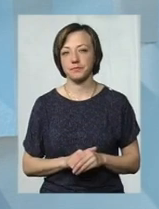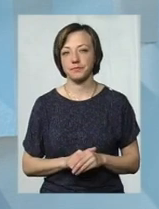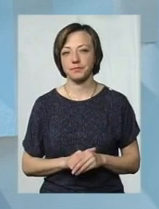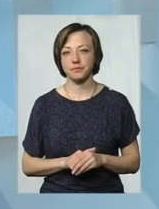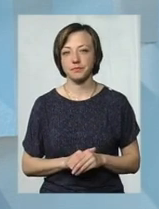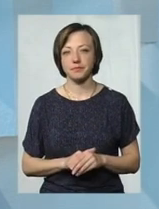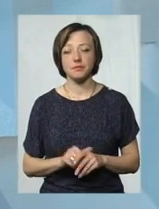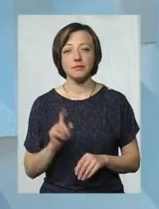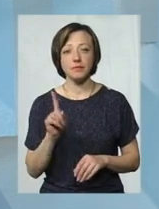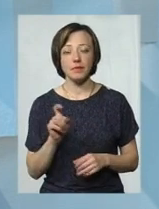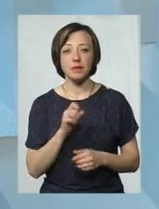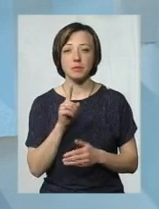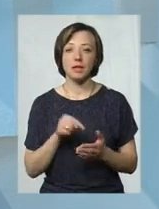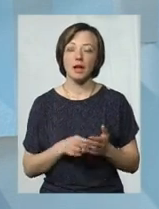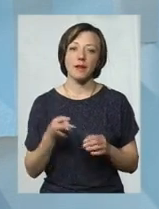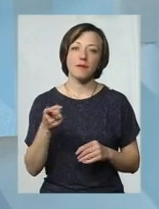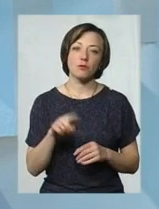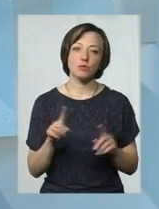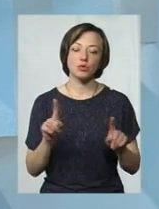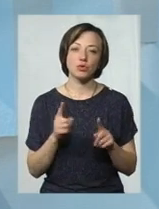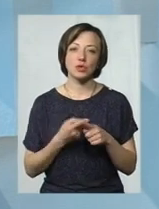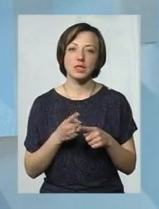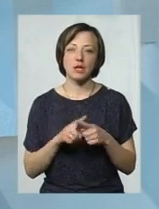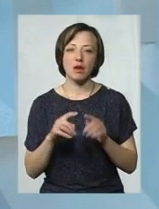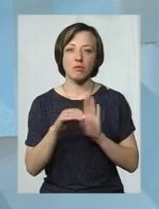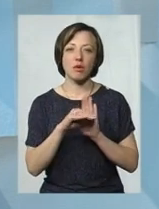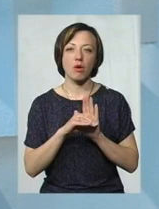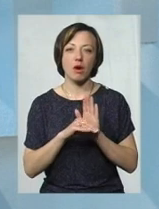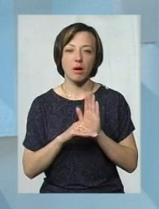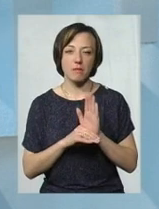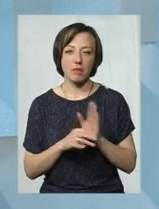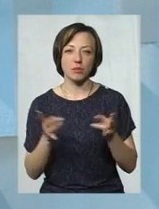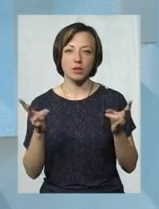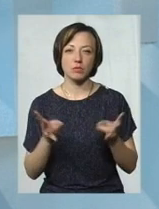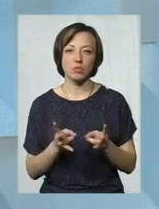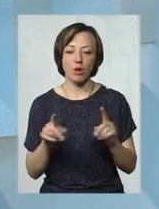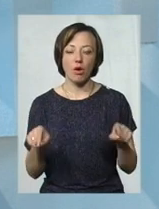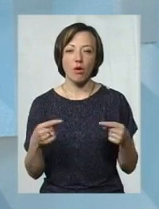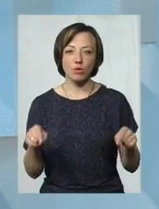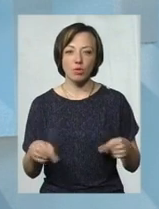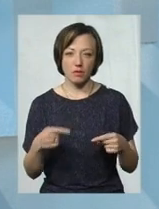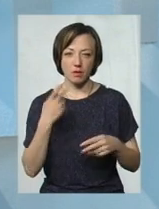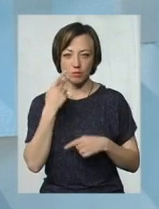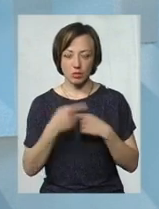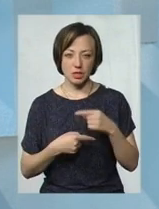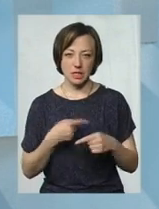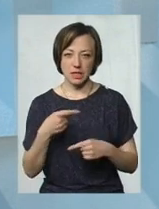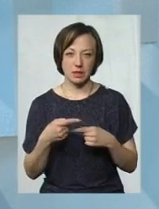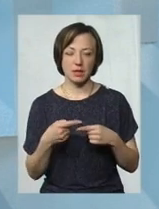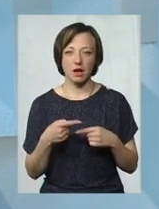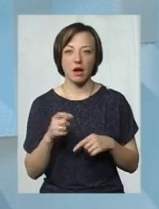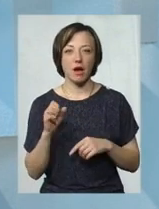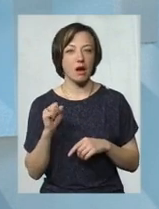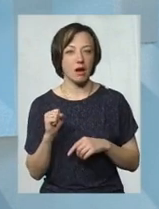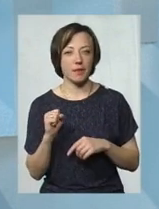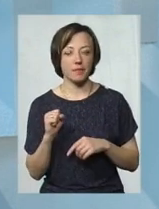Но тут питання в тому, що ця програма потребує оновлень постійних. А